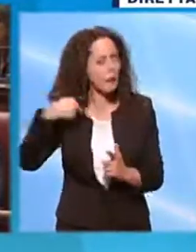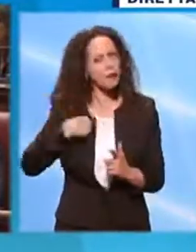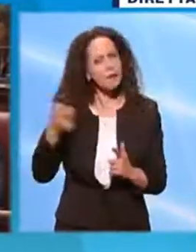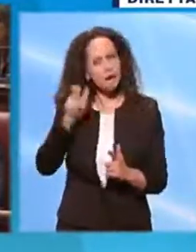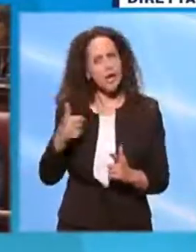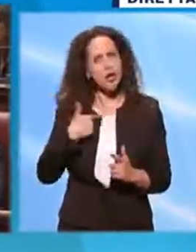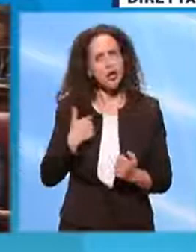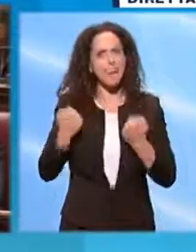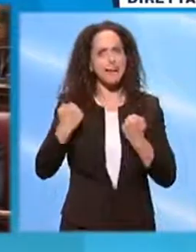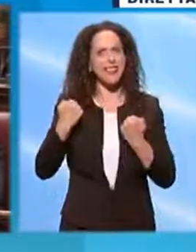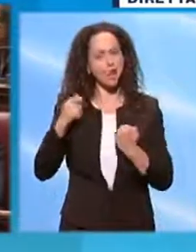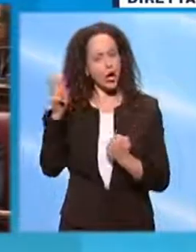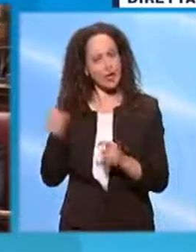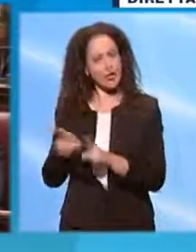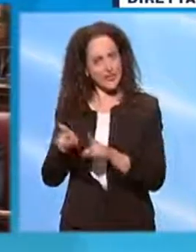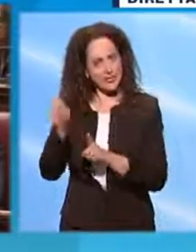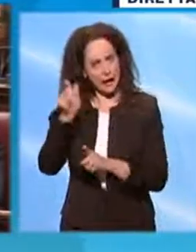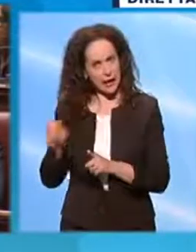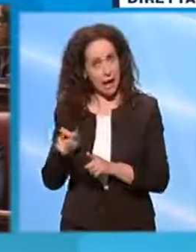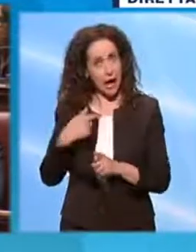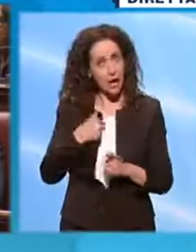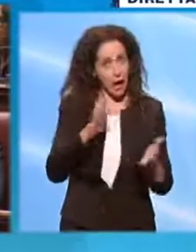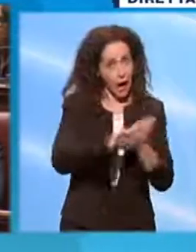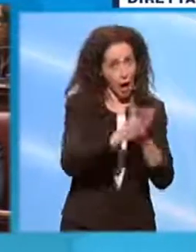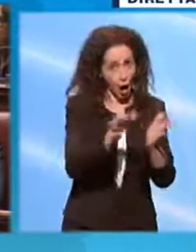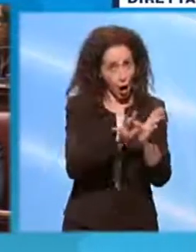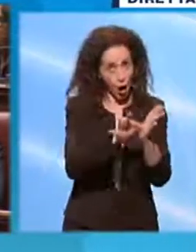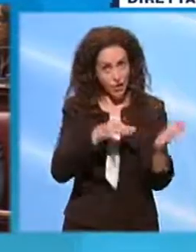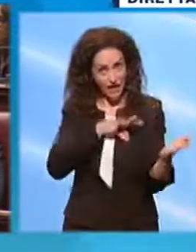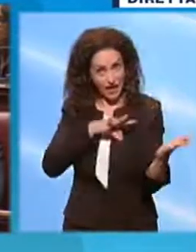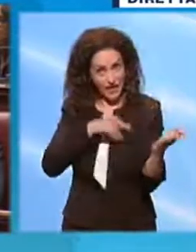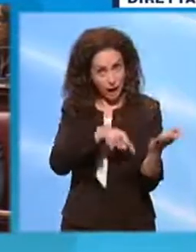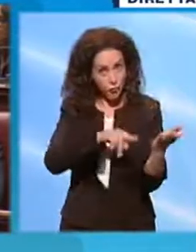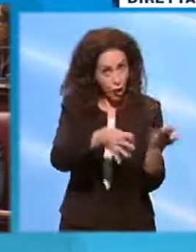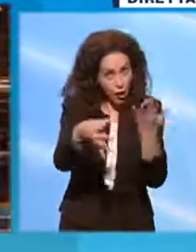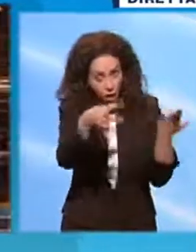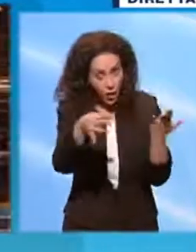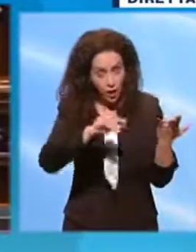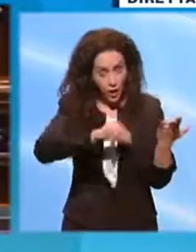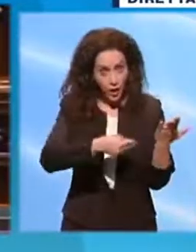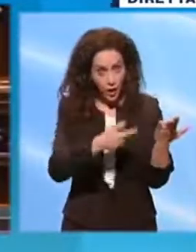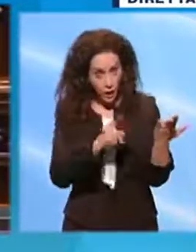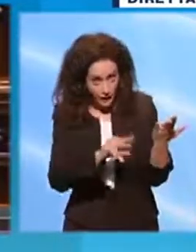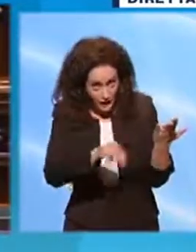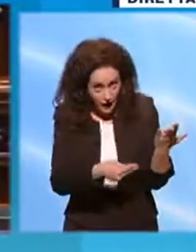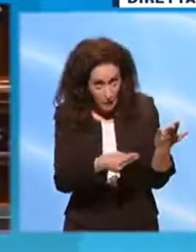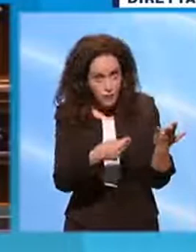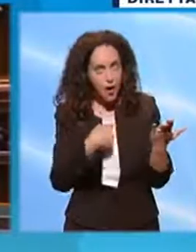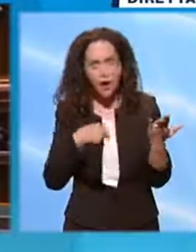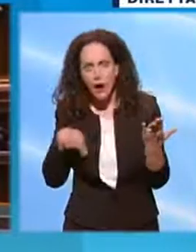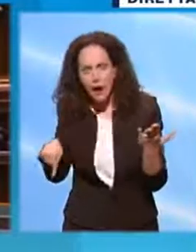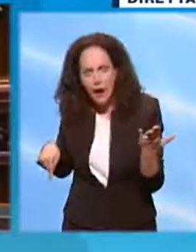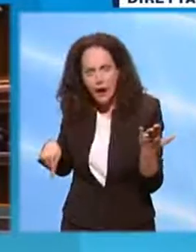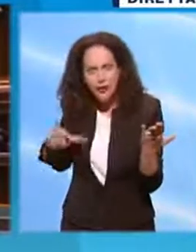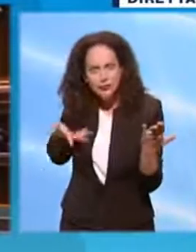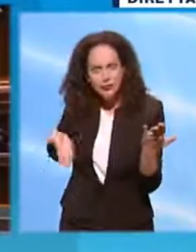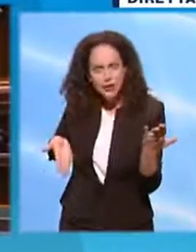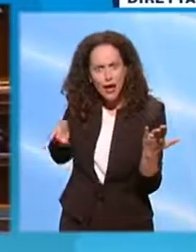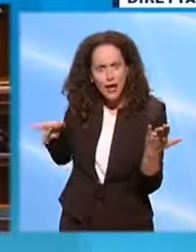torno con un accordo non vantaggioso mi scatenano l'inferno e quindi non la posso firmare questa roba qui. Le abbiamo dato una sponda,